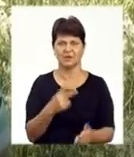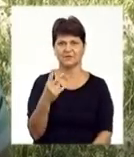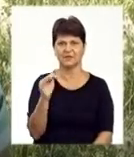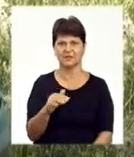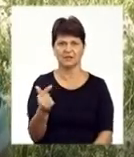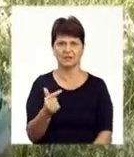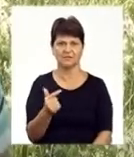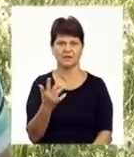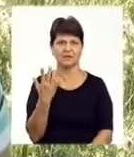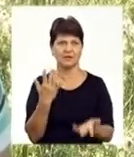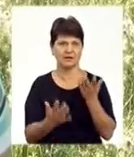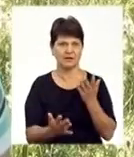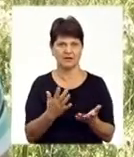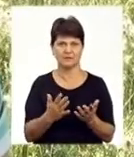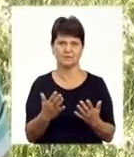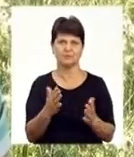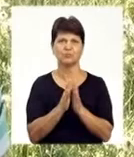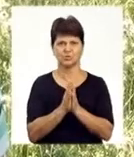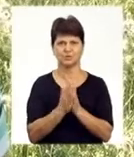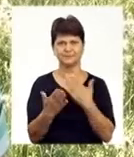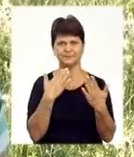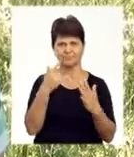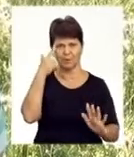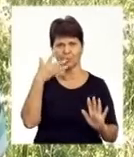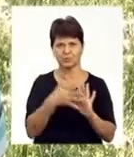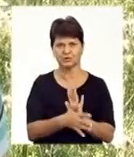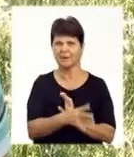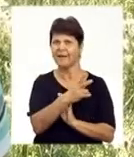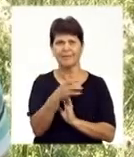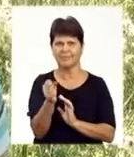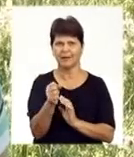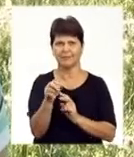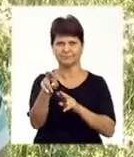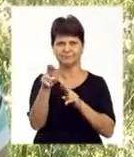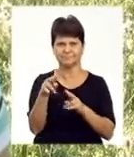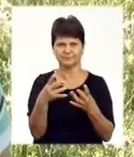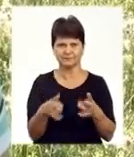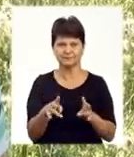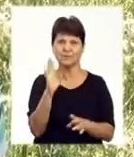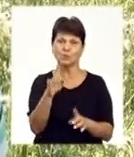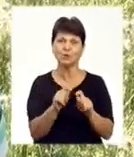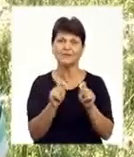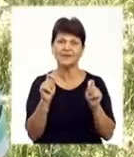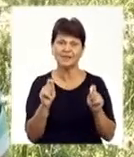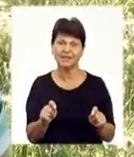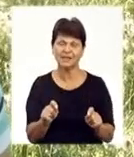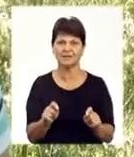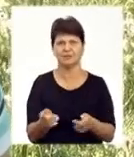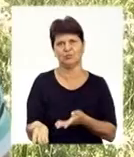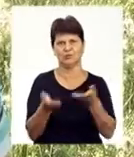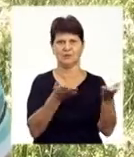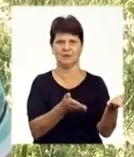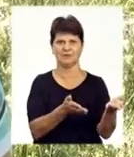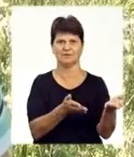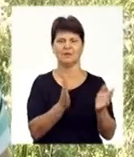Так що просимо віднестися з порозумінням, не добувати. Вже буде відкрите полювання на них, будь ласка,